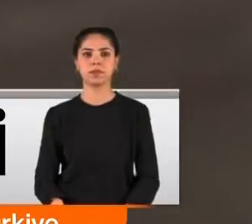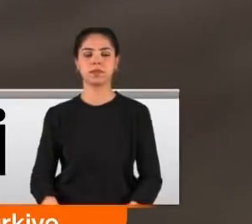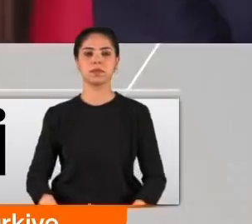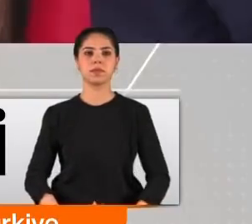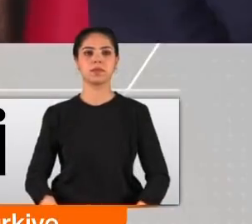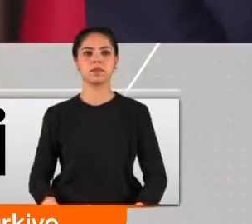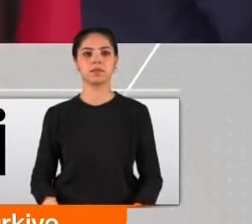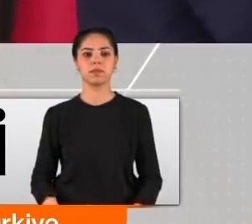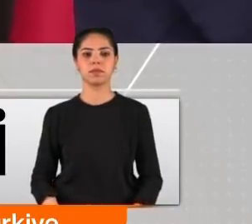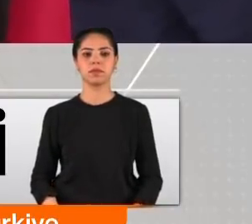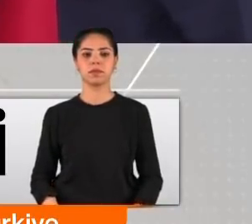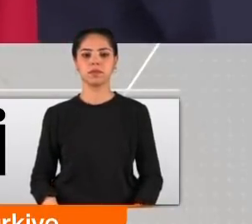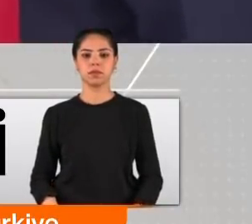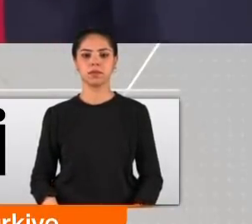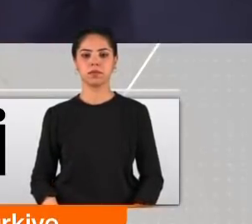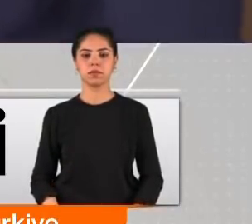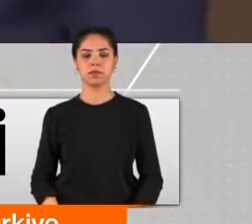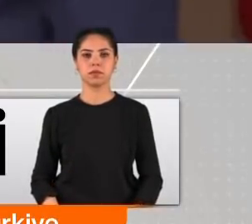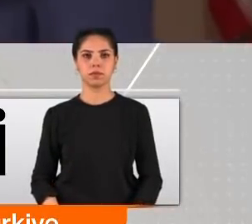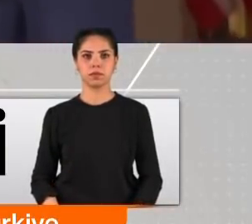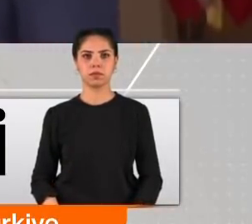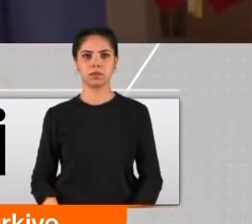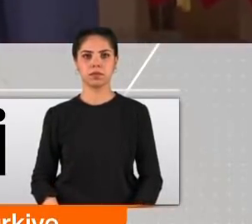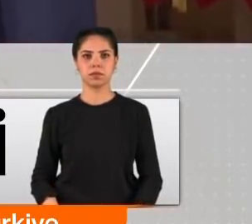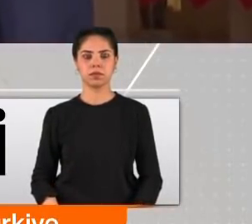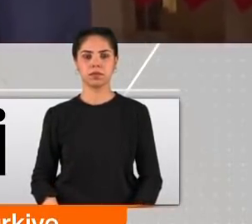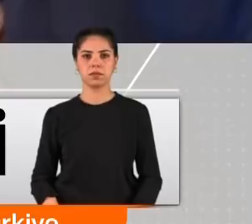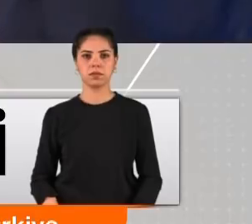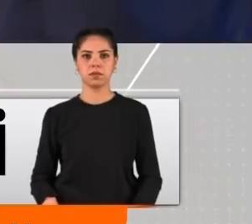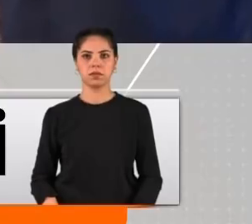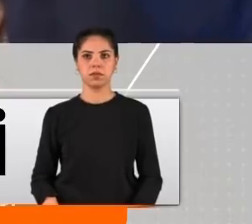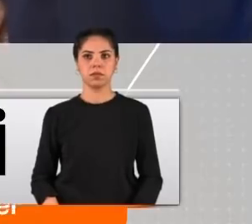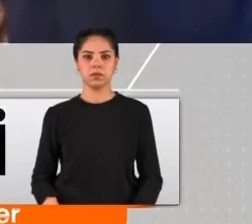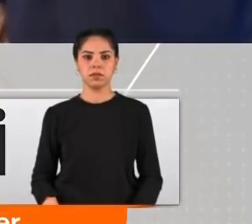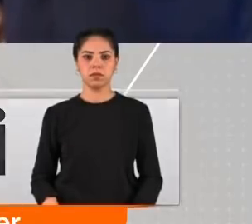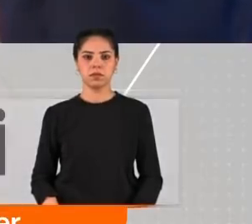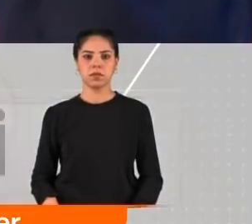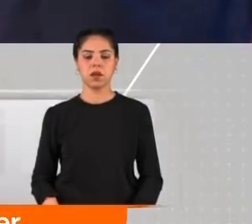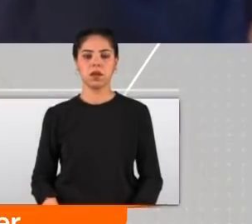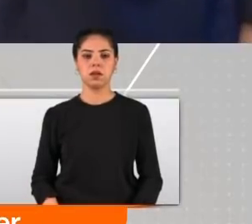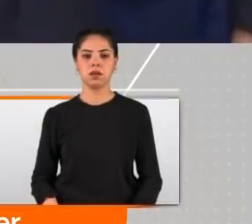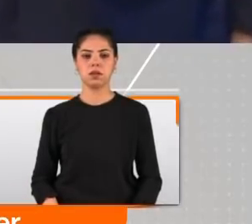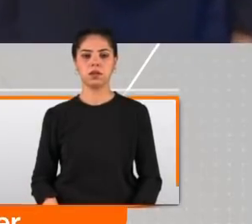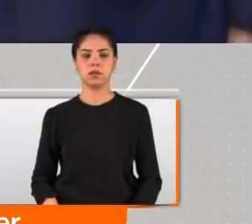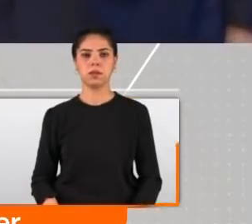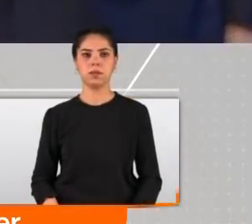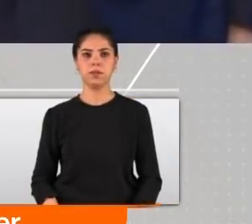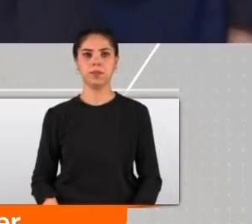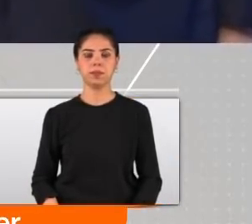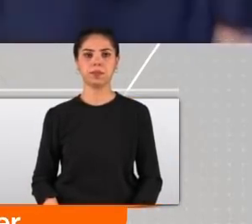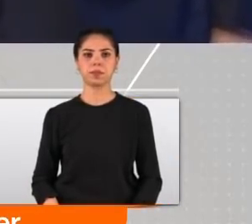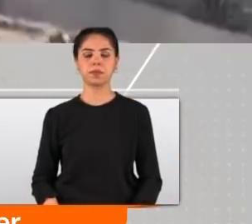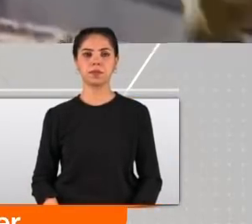İki komşumuz arasında önce ateşkesin ardından da kalıcı barışın